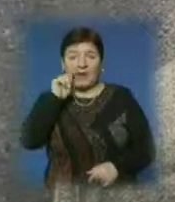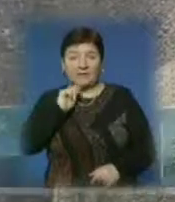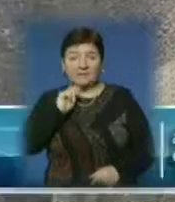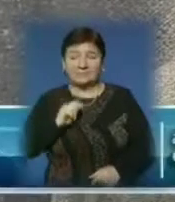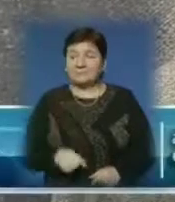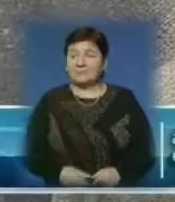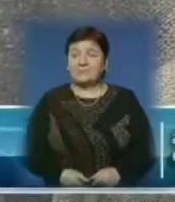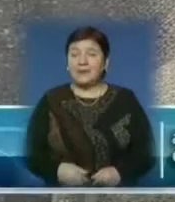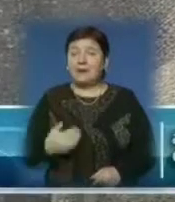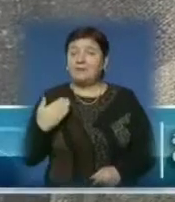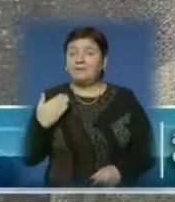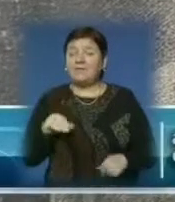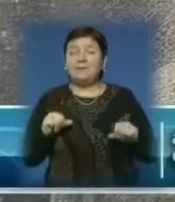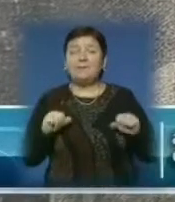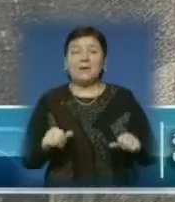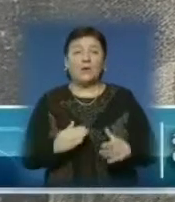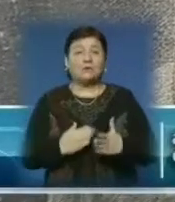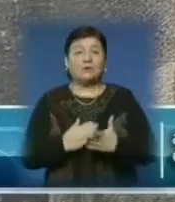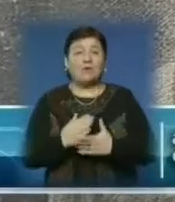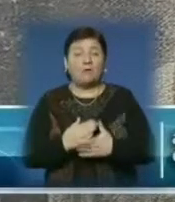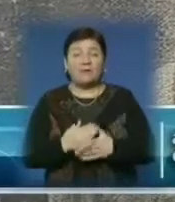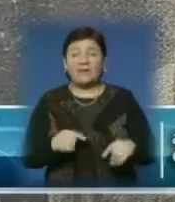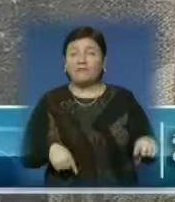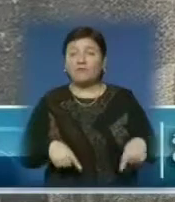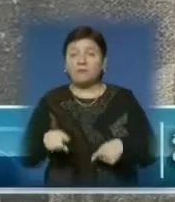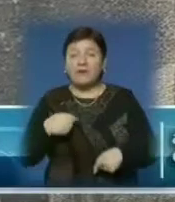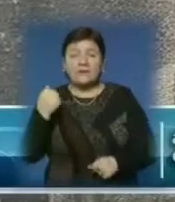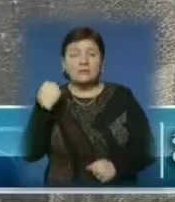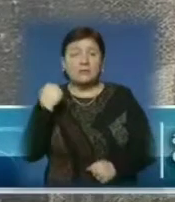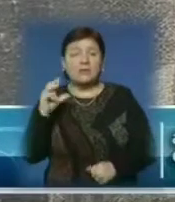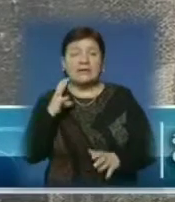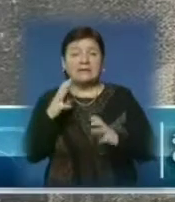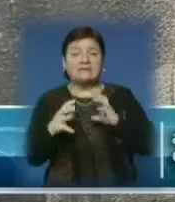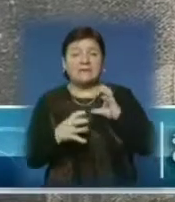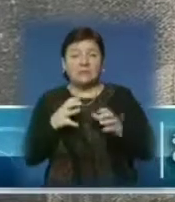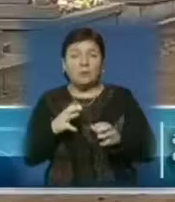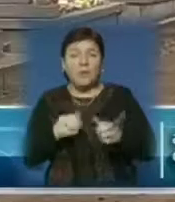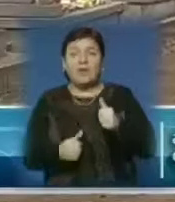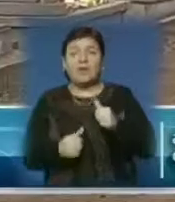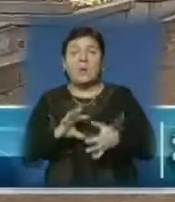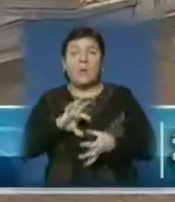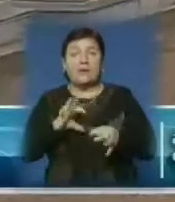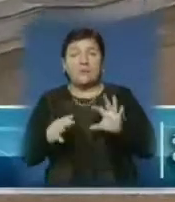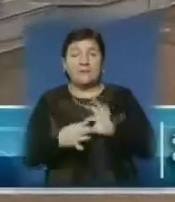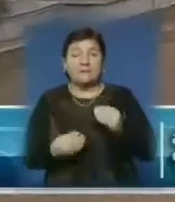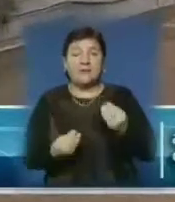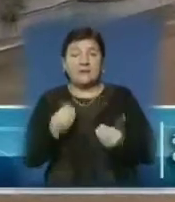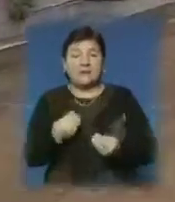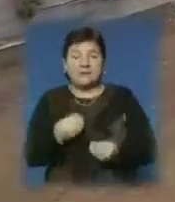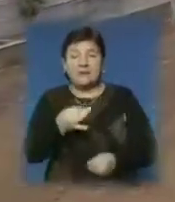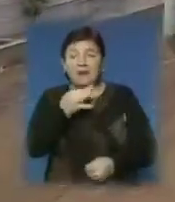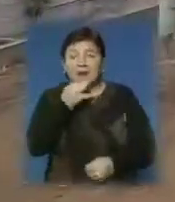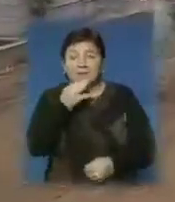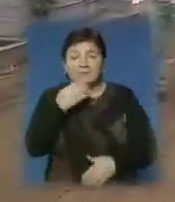Він міг би обслуговувати футбольні матчі, чемпіонатів світу та олімпійських ігор, проте рано пішов із життя.